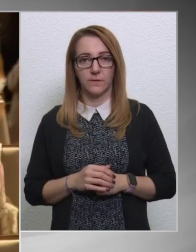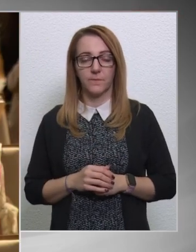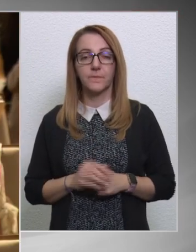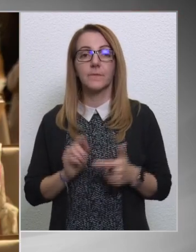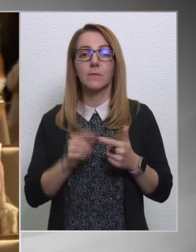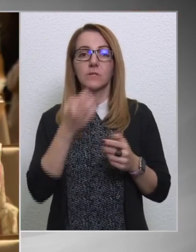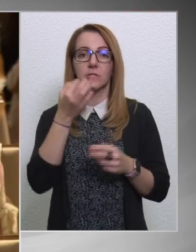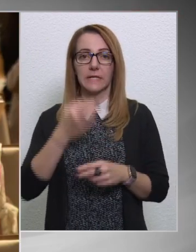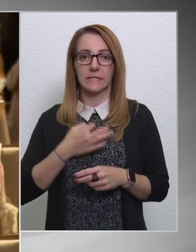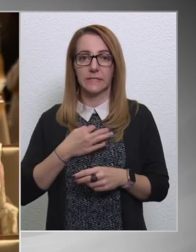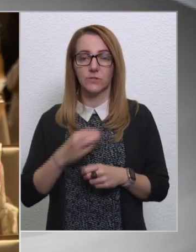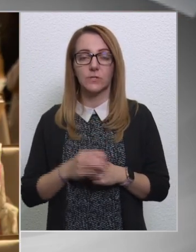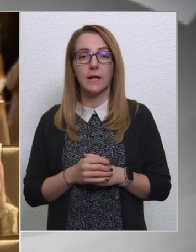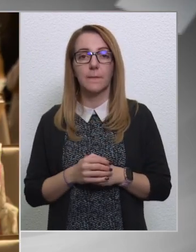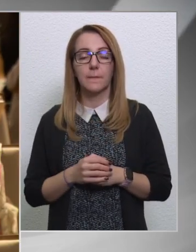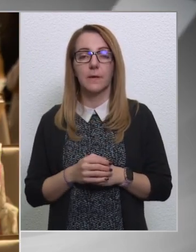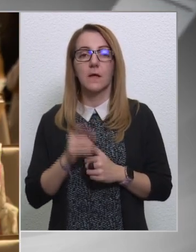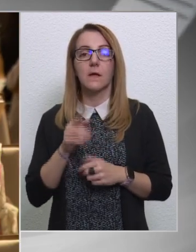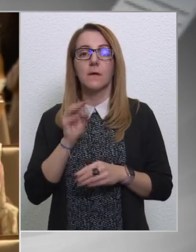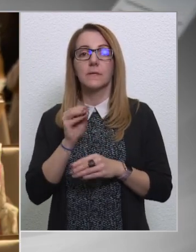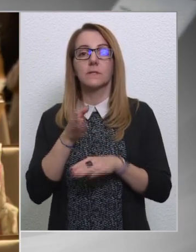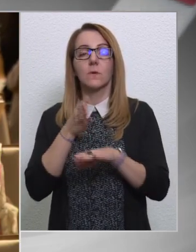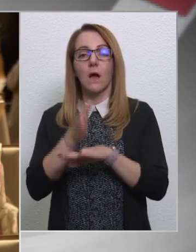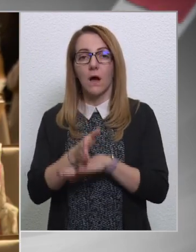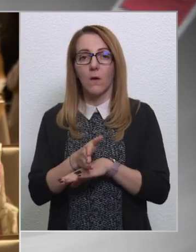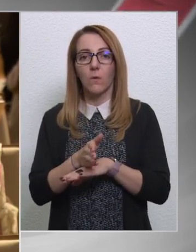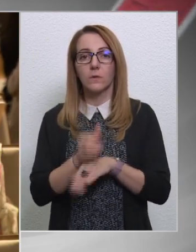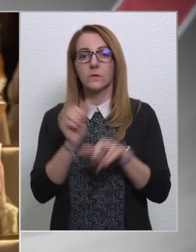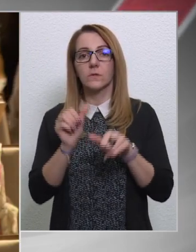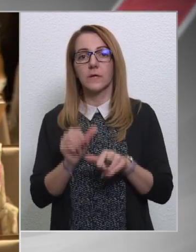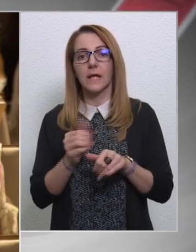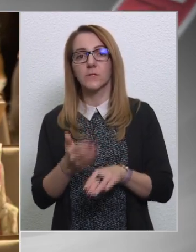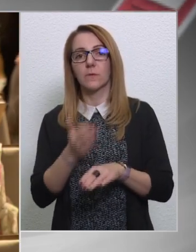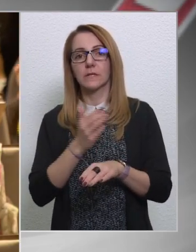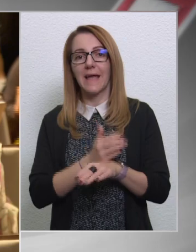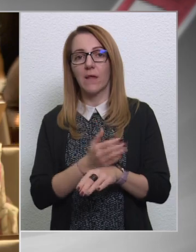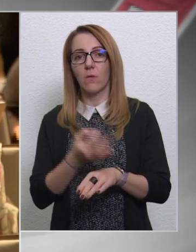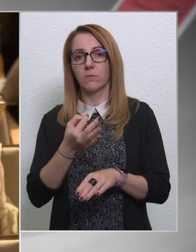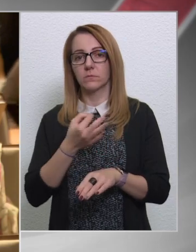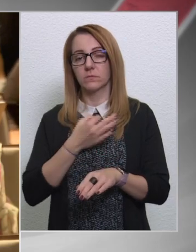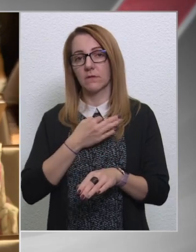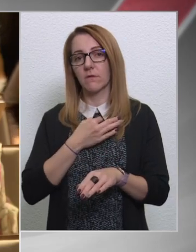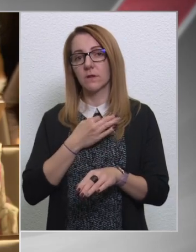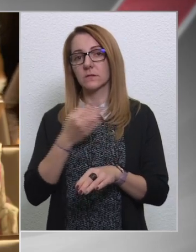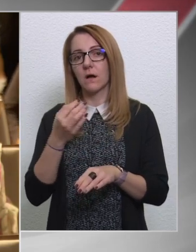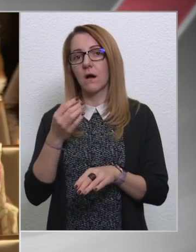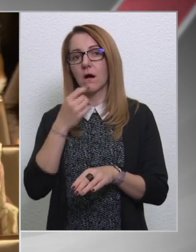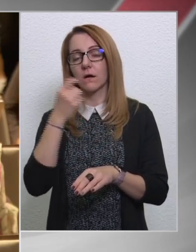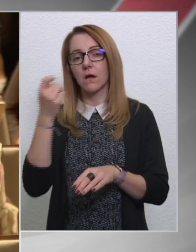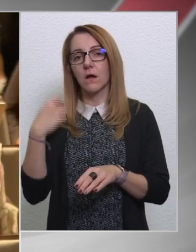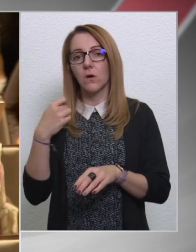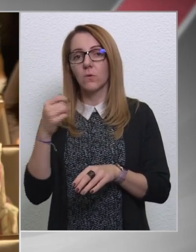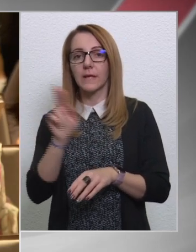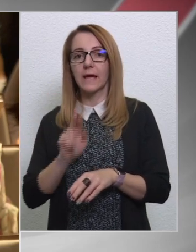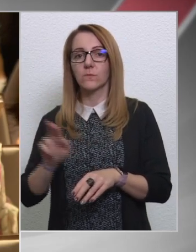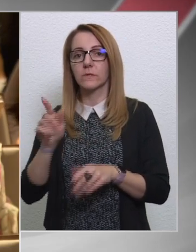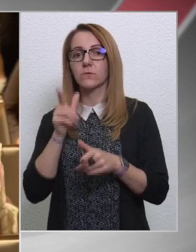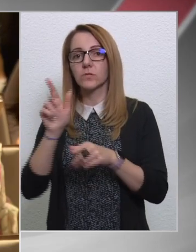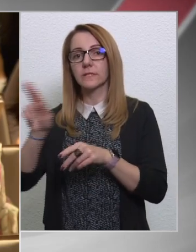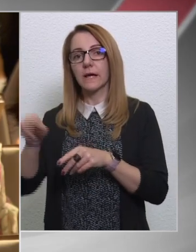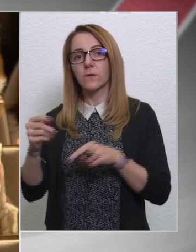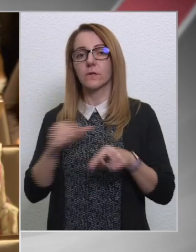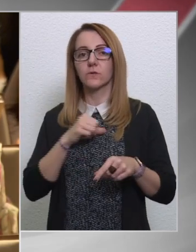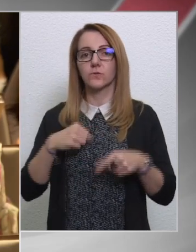Másik kérdésem, hogy mit szól ahhoz, hogy a tanácsban előbb szavaznának az ukrán uniós hitelről, és csak utána